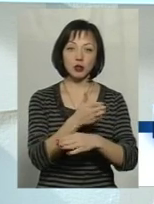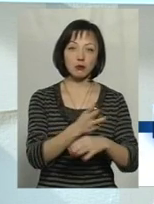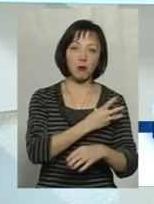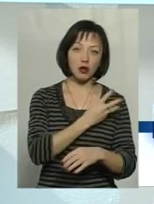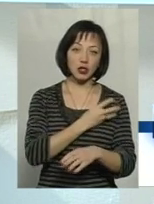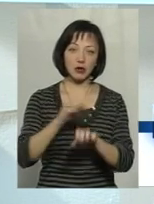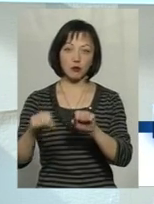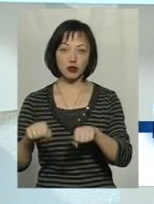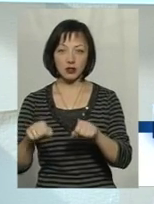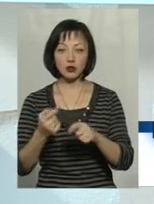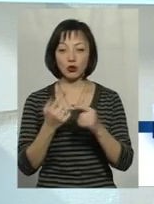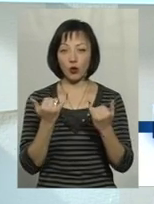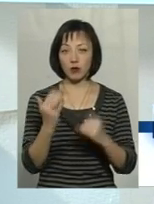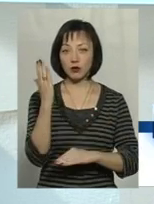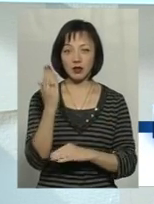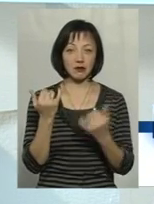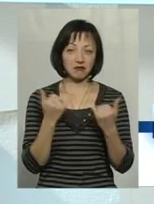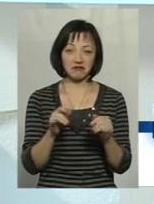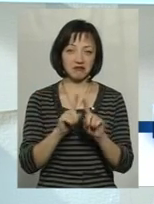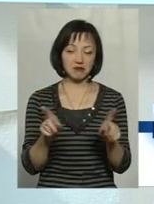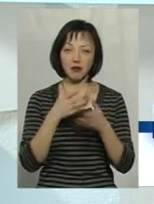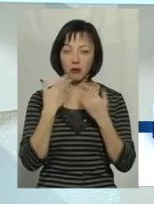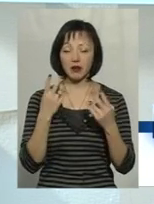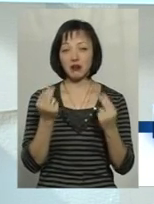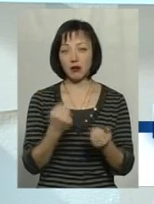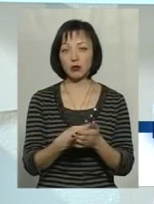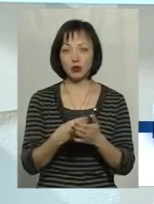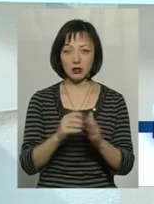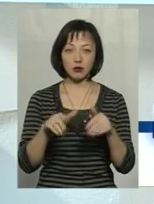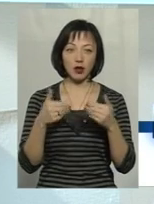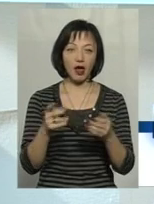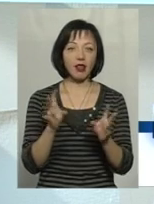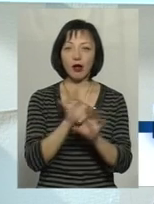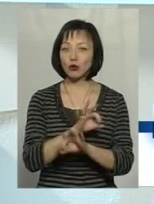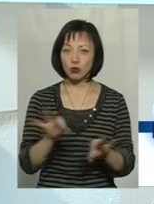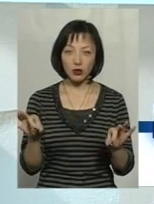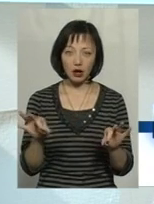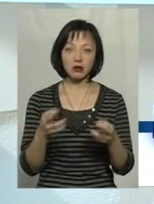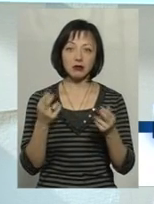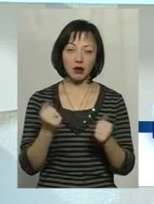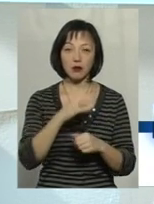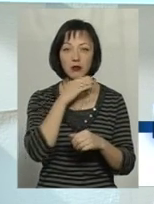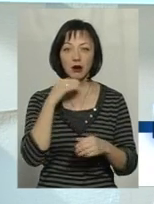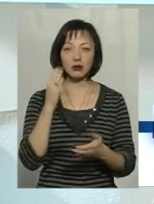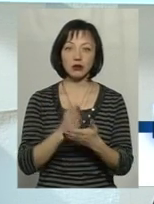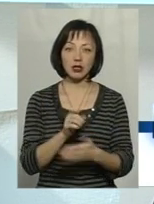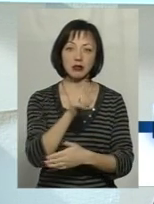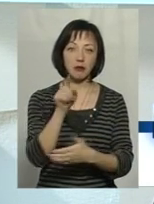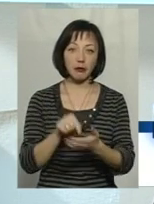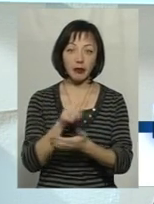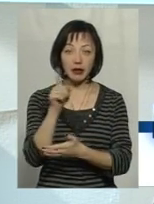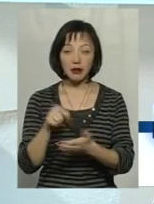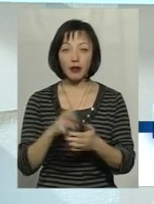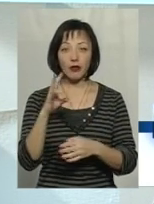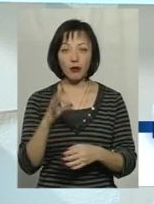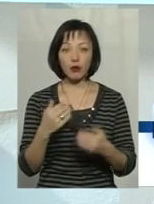проголосували, тут немає нічого дивного. Да, звичайно, бюджет, який нам запропонували, він недосконалий. Да, багато є запитань, але